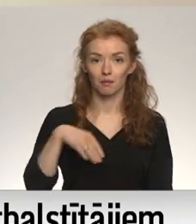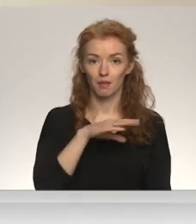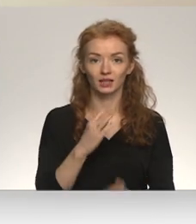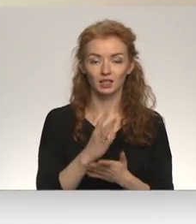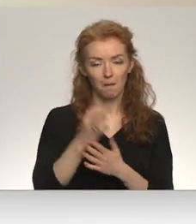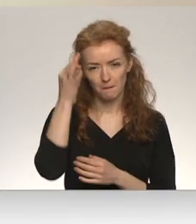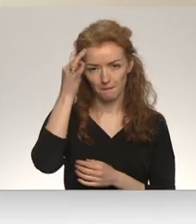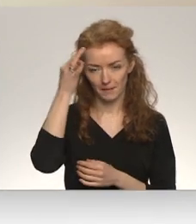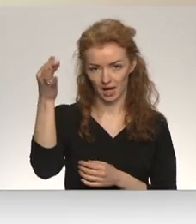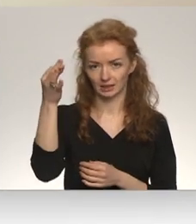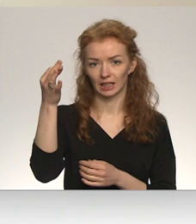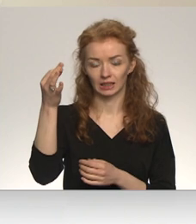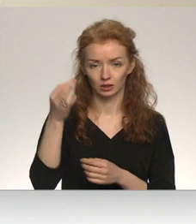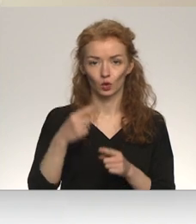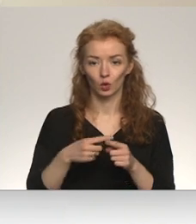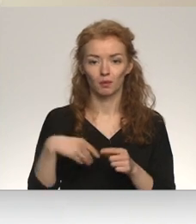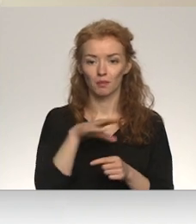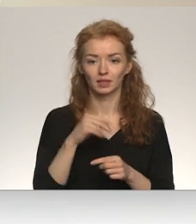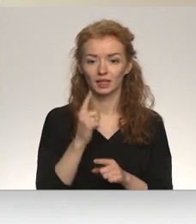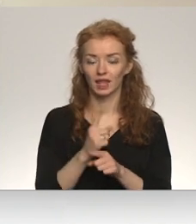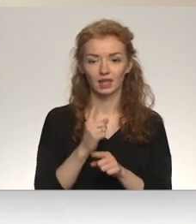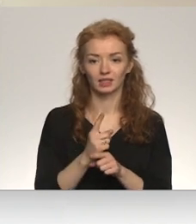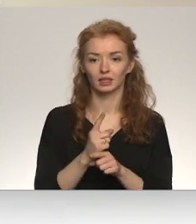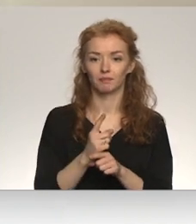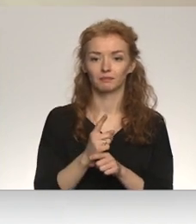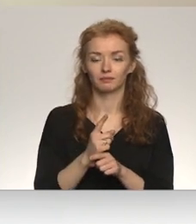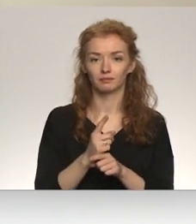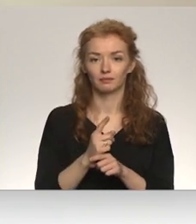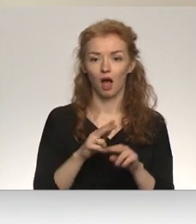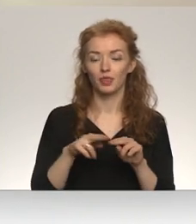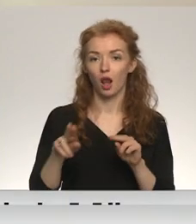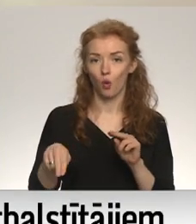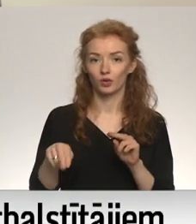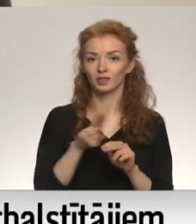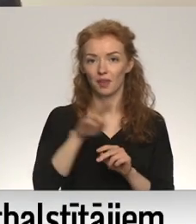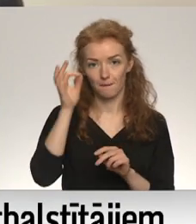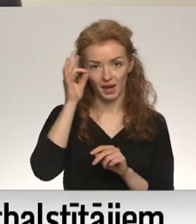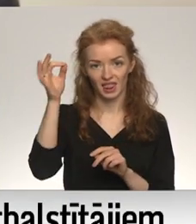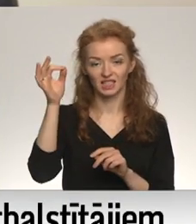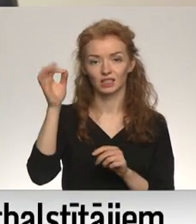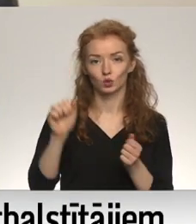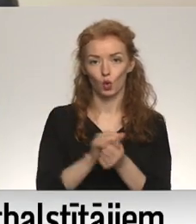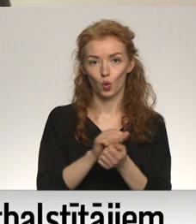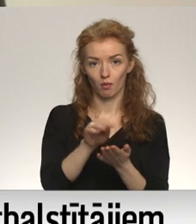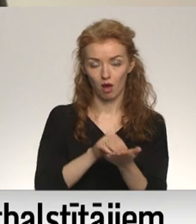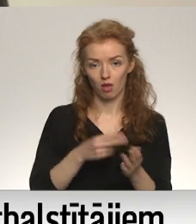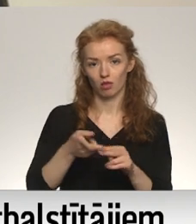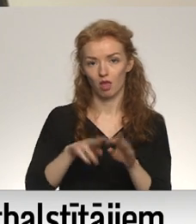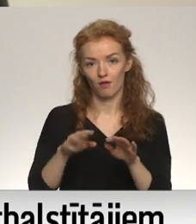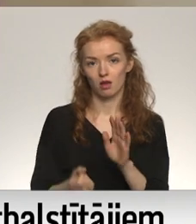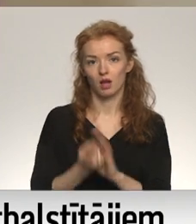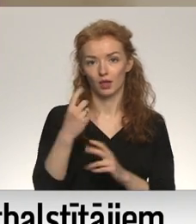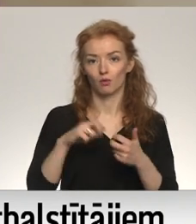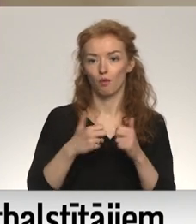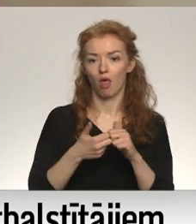snaiperi, jo mēs nevaram atļauties neprecīzi redakcijas, kas pēc tam var aizsīt problēmas